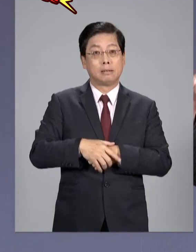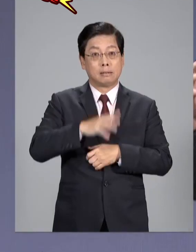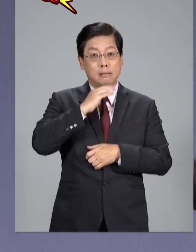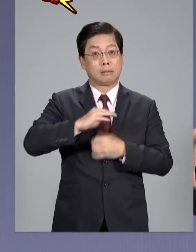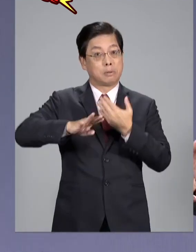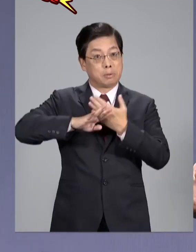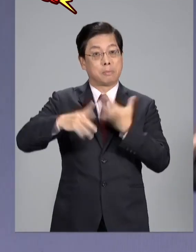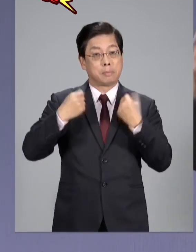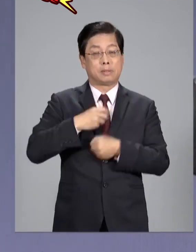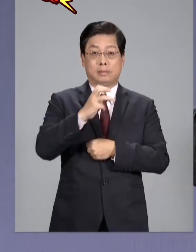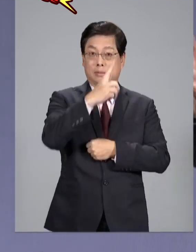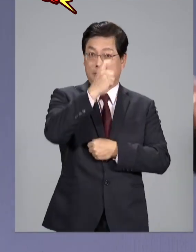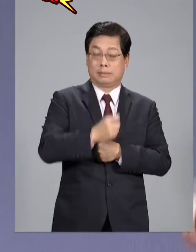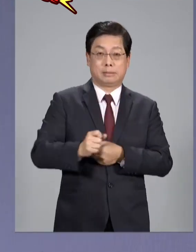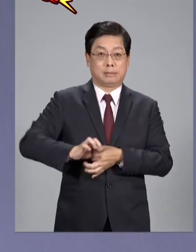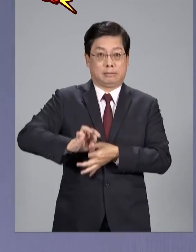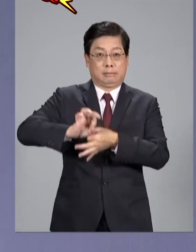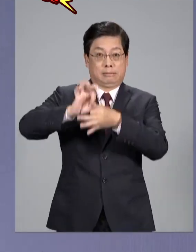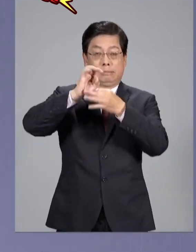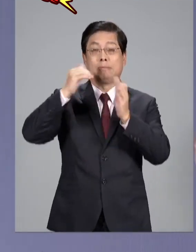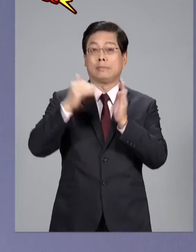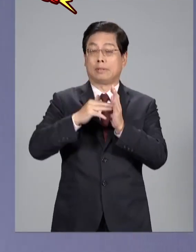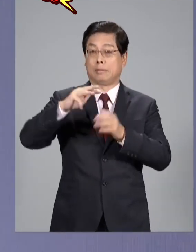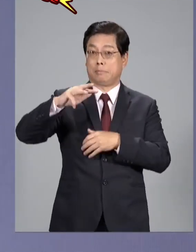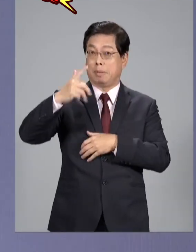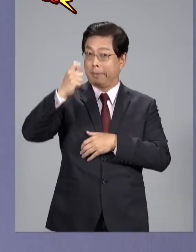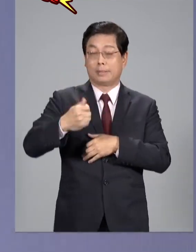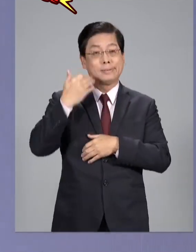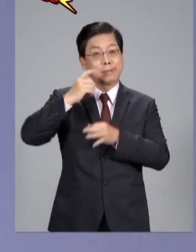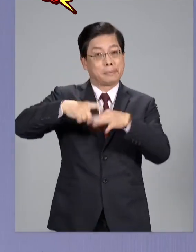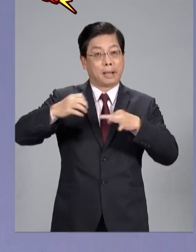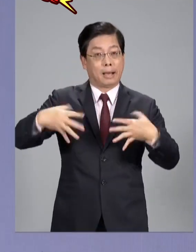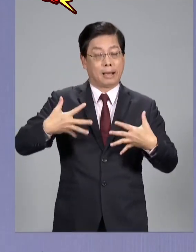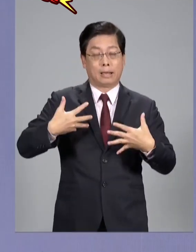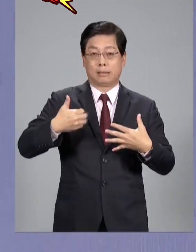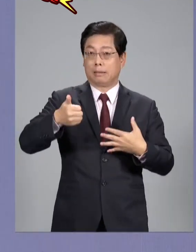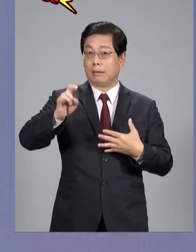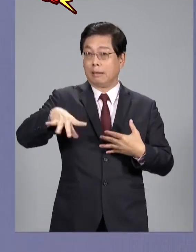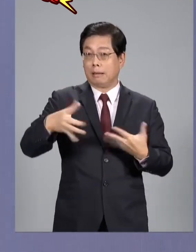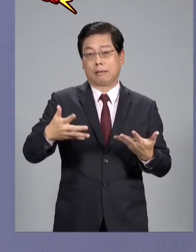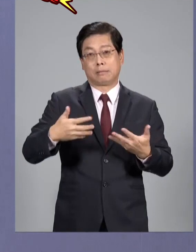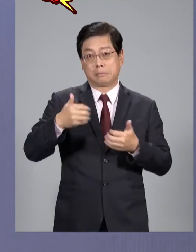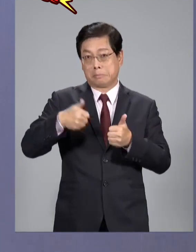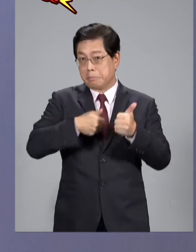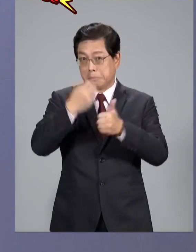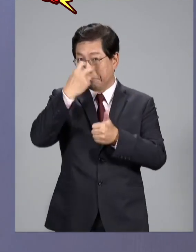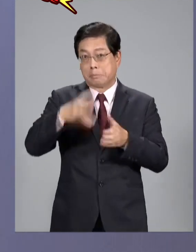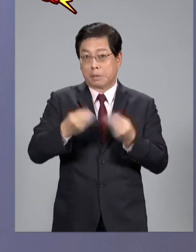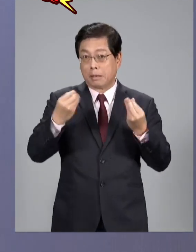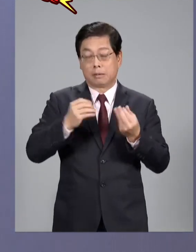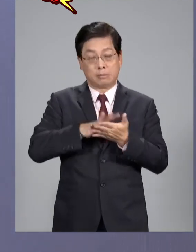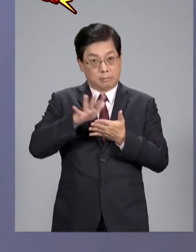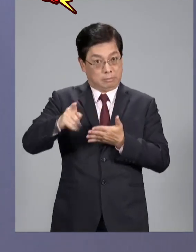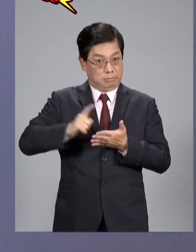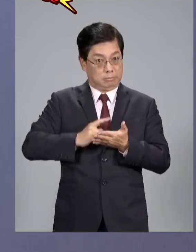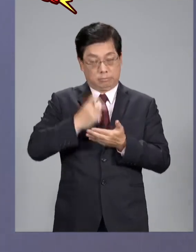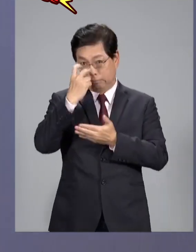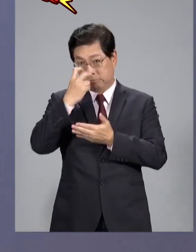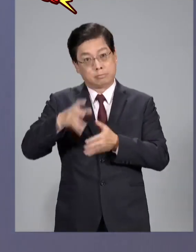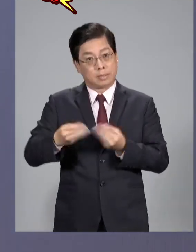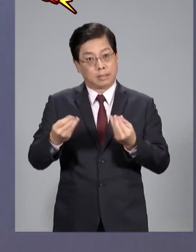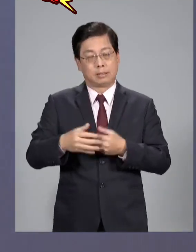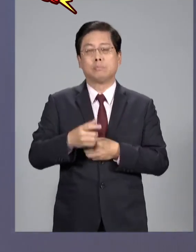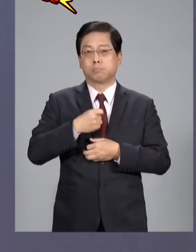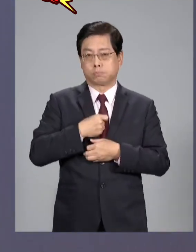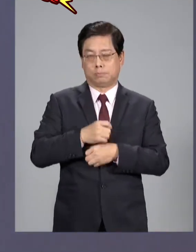值從30幾億漲到800多億誰賺的錢呢錢到哪裡去了這個不要查一查嗎將來不要好好的徹查一下嗎